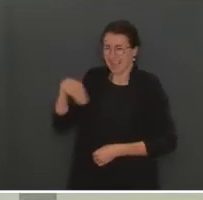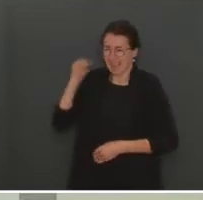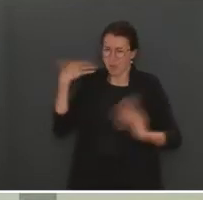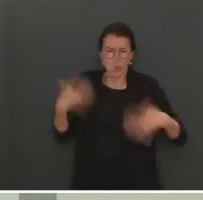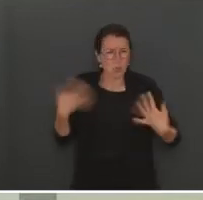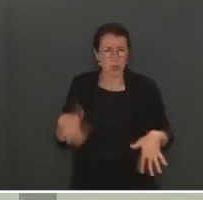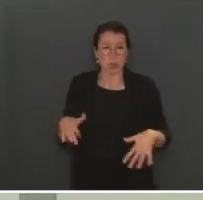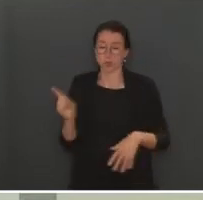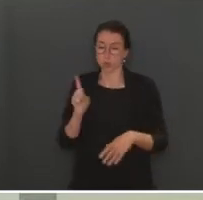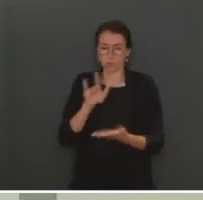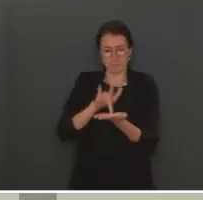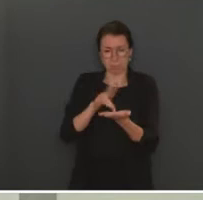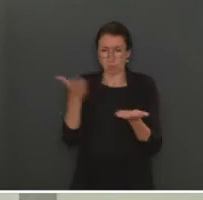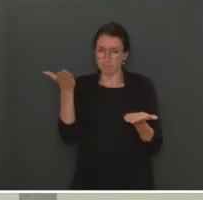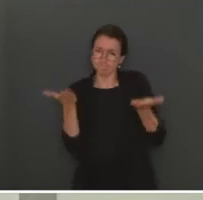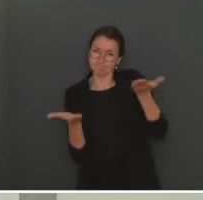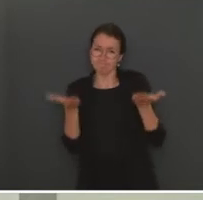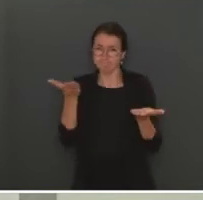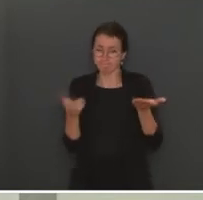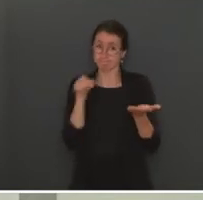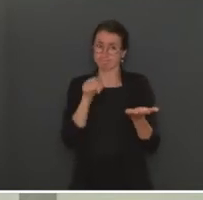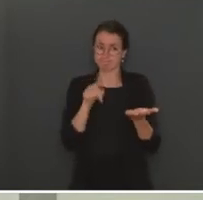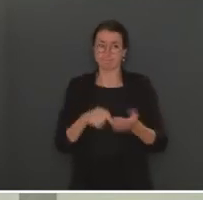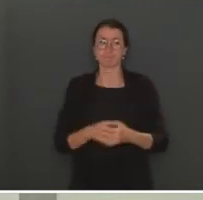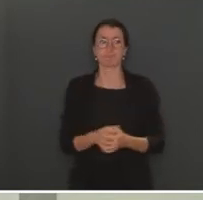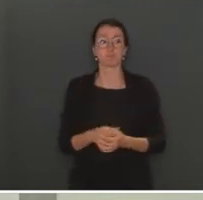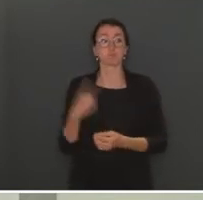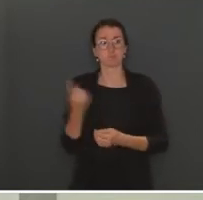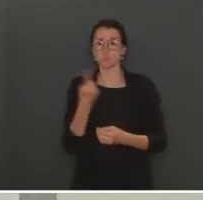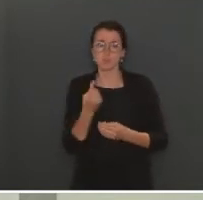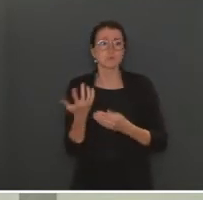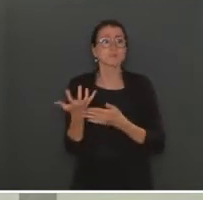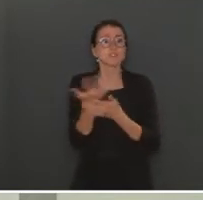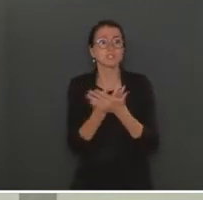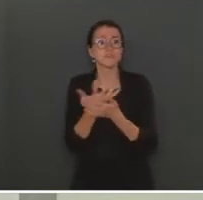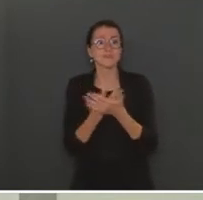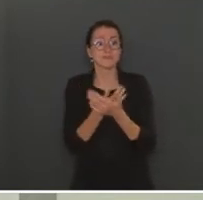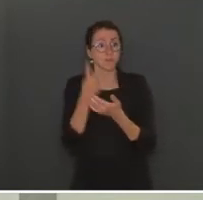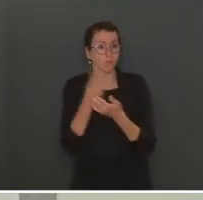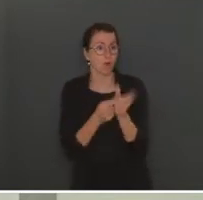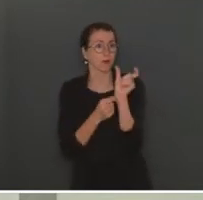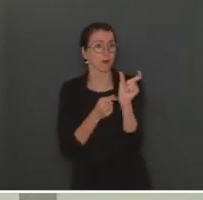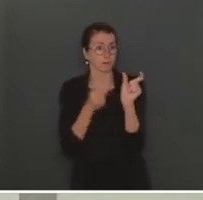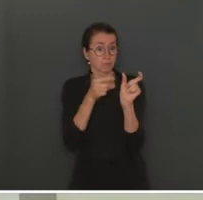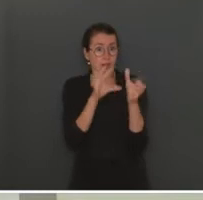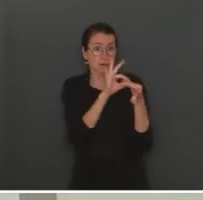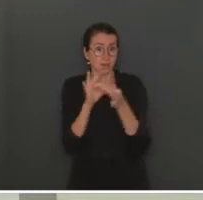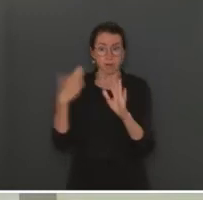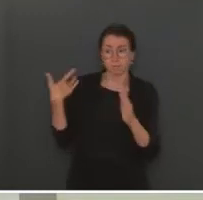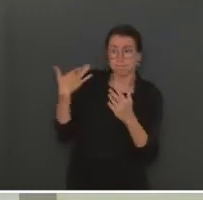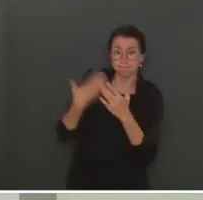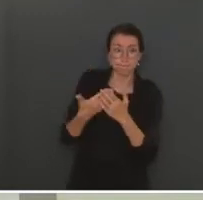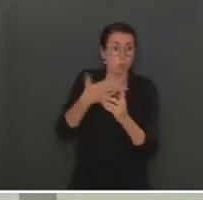indicateur doit toujours être apprécié de manière relative et être remis dans son contexte. Ces